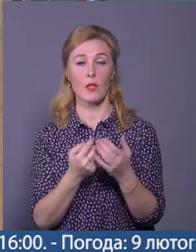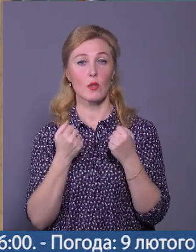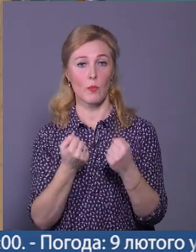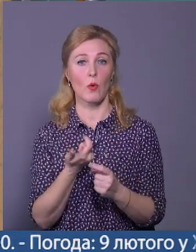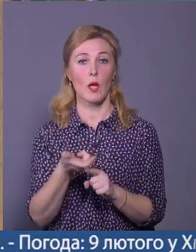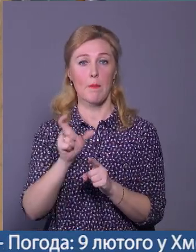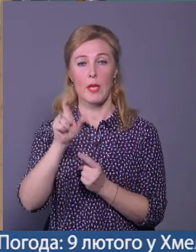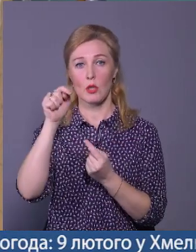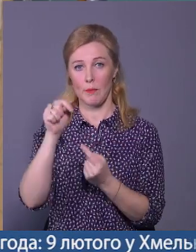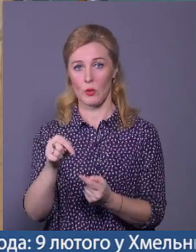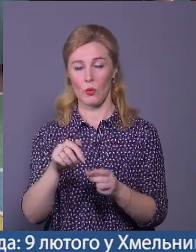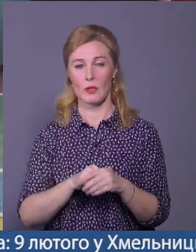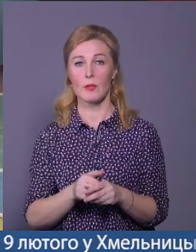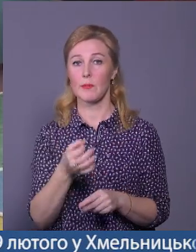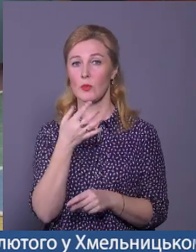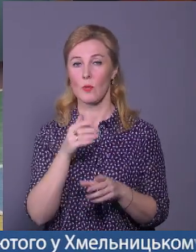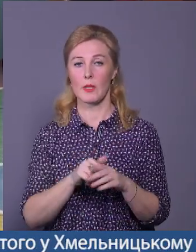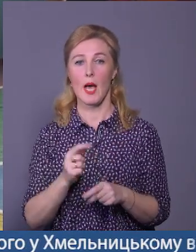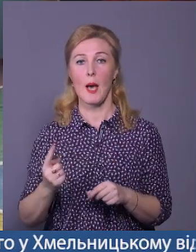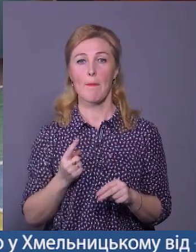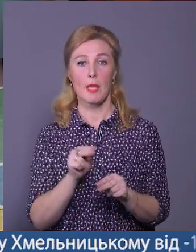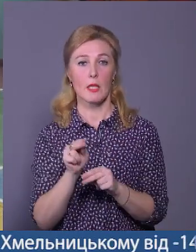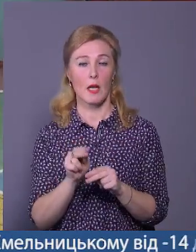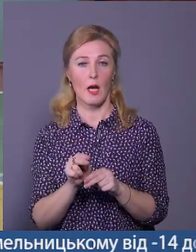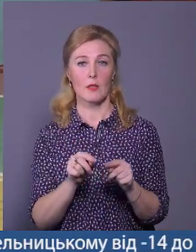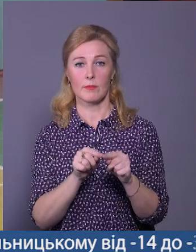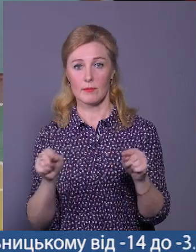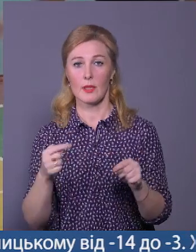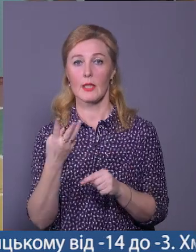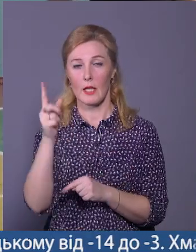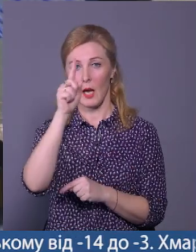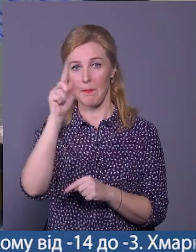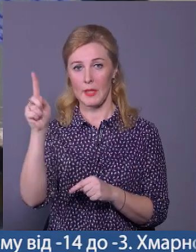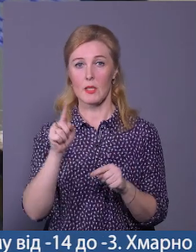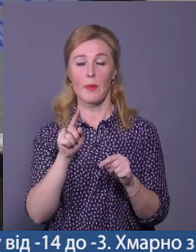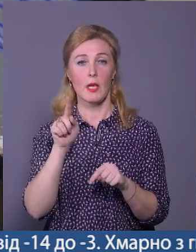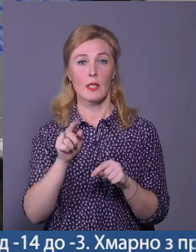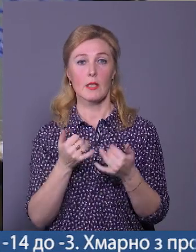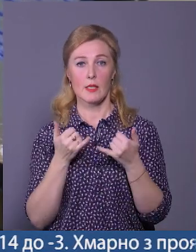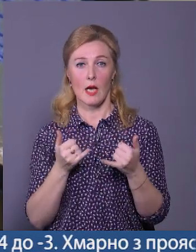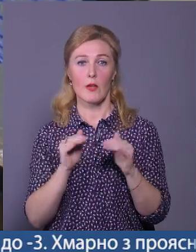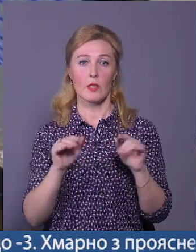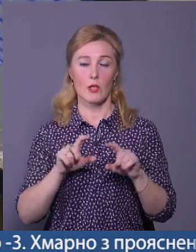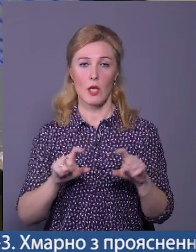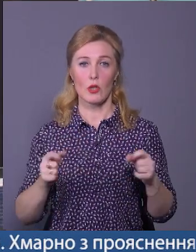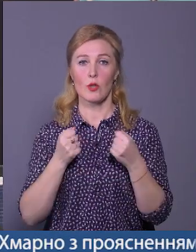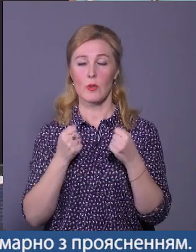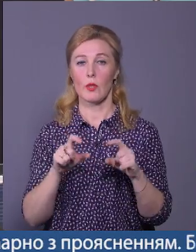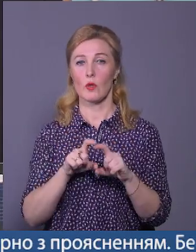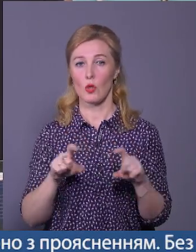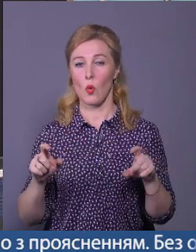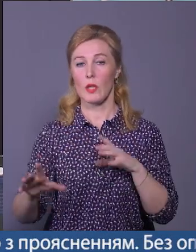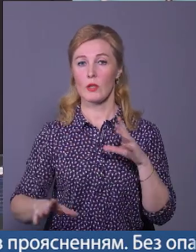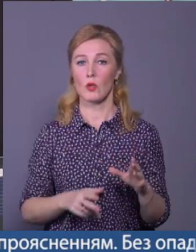більше підходять, які більше до вподоби. Майстри класи триватимуть впродовж кількох місяців. Тим часом наразі в дитячо-юнацькій спортивній школі